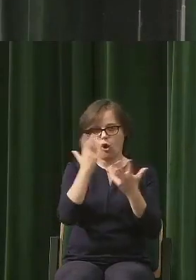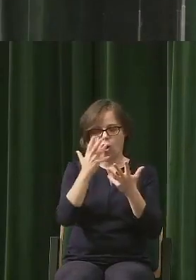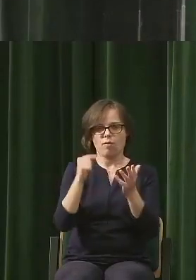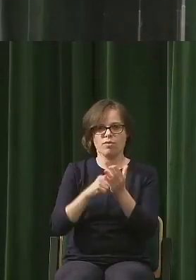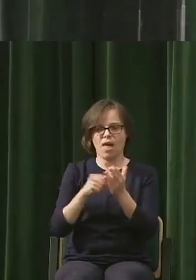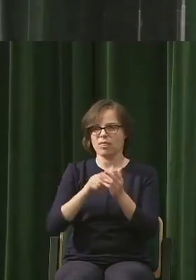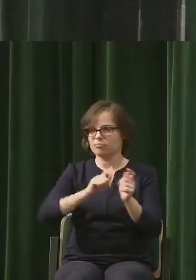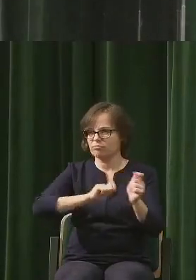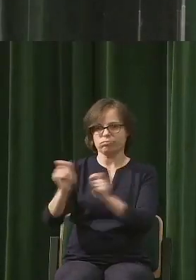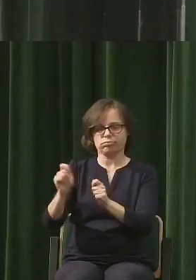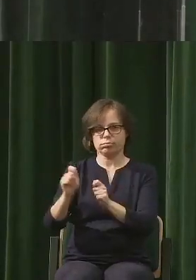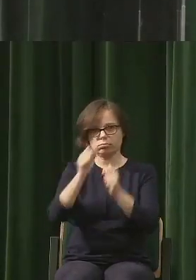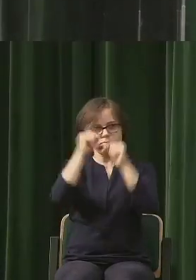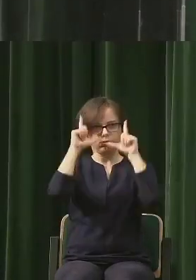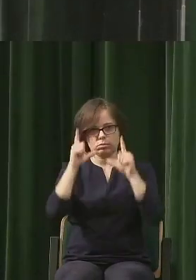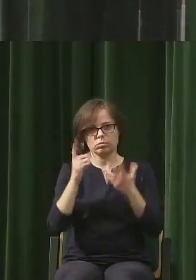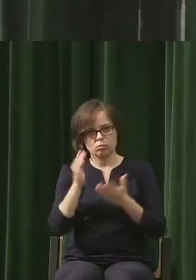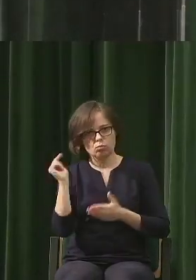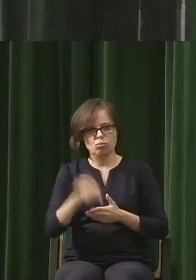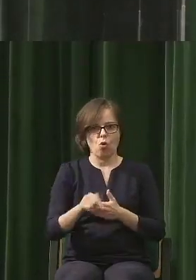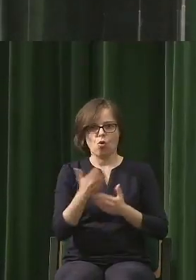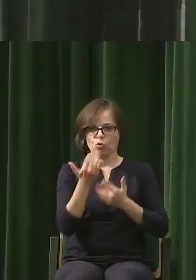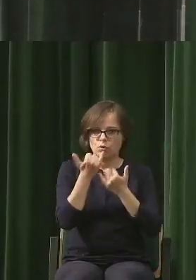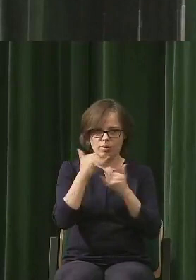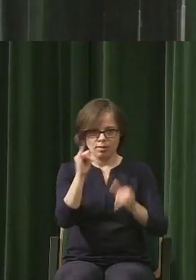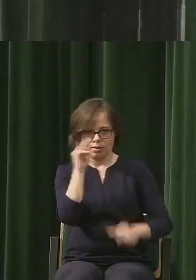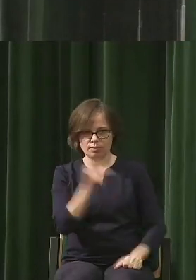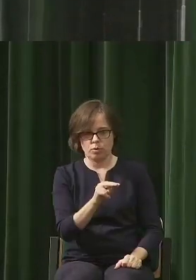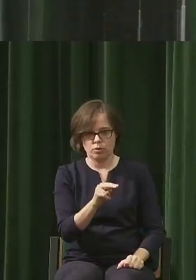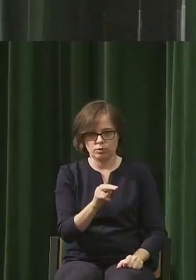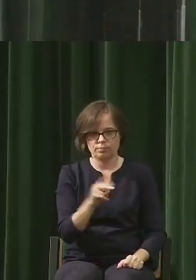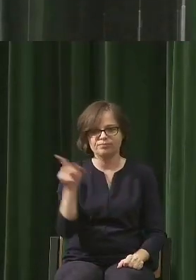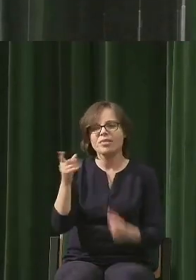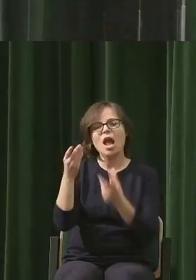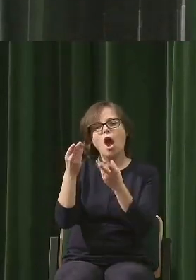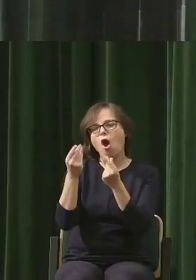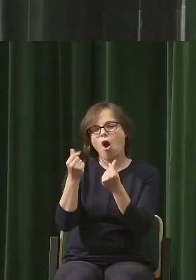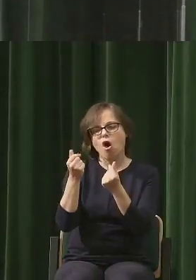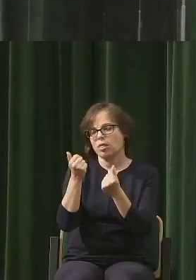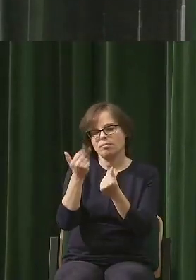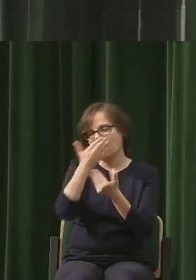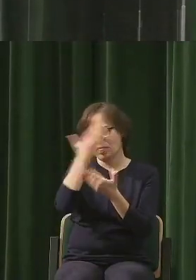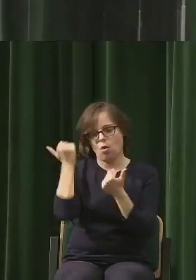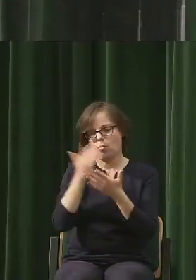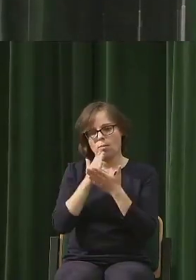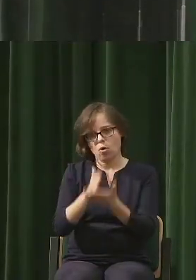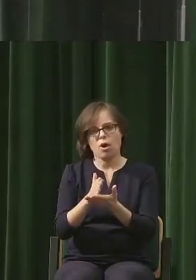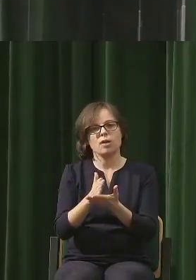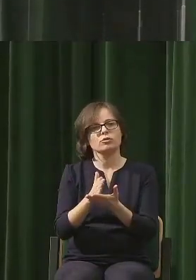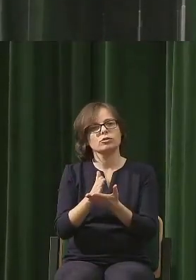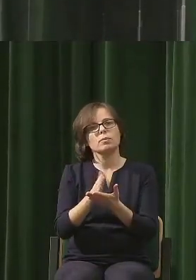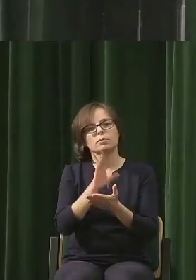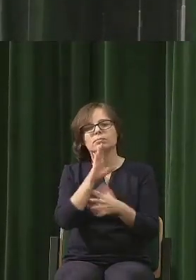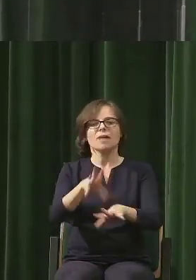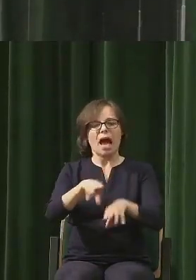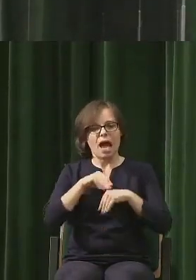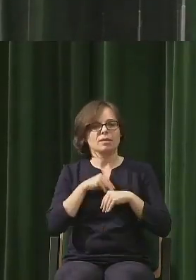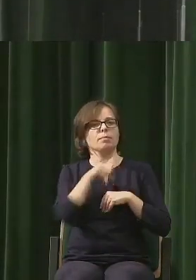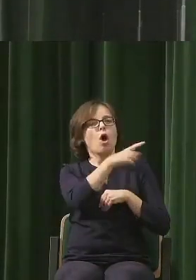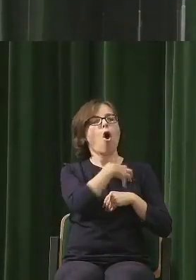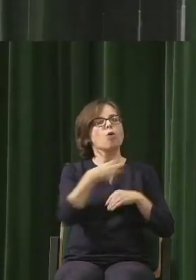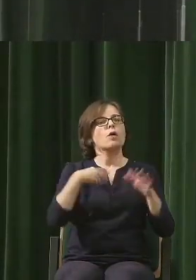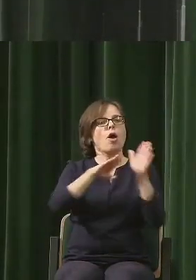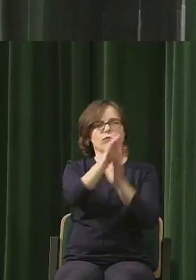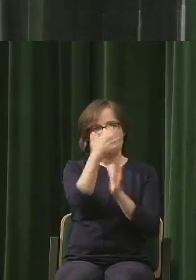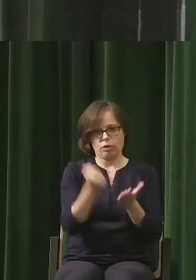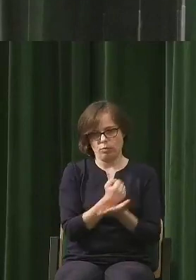Ale powiedziałem, ekonomia sobie z tym nie radzi, z zaakceptowaniem faktu, że nie zawsze wcale musi być wzrost i społeczeństwa sobie przed tym nie radzą, bo